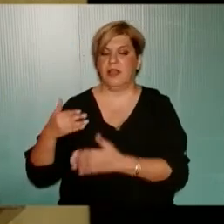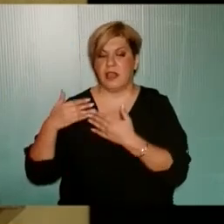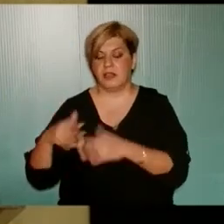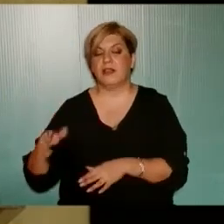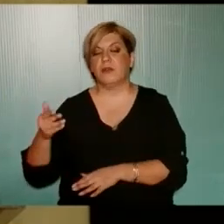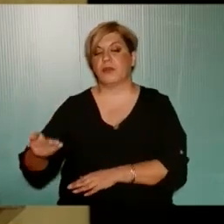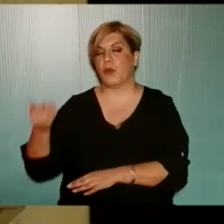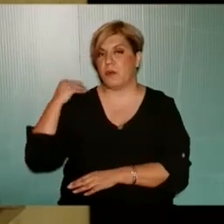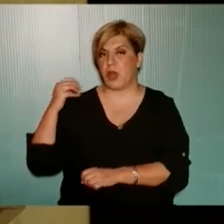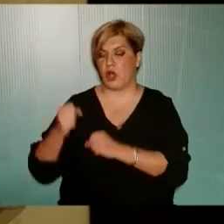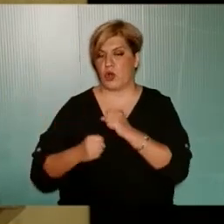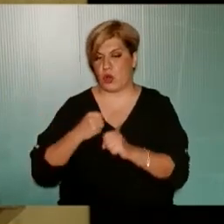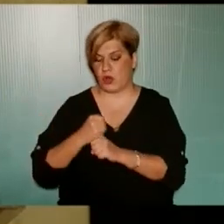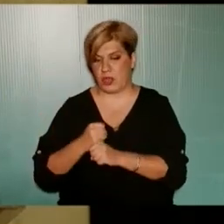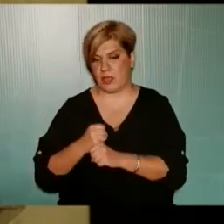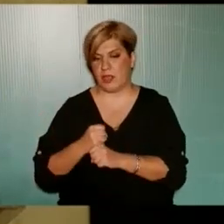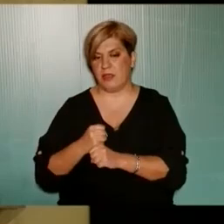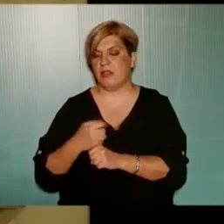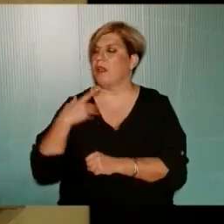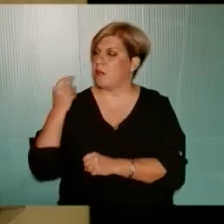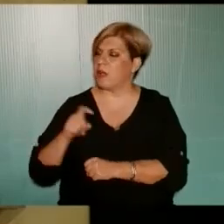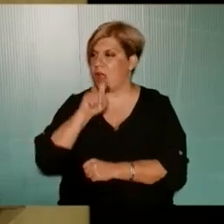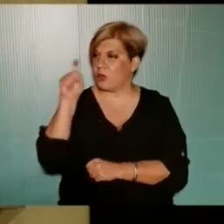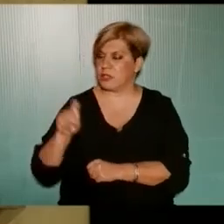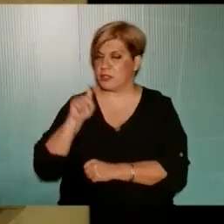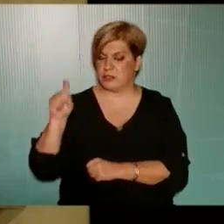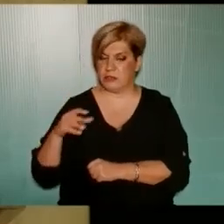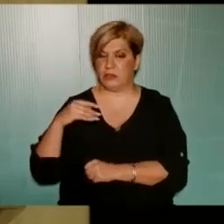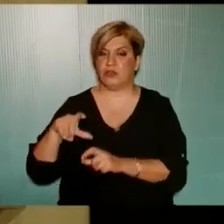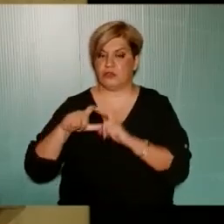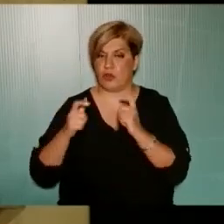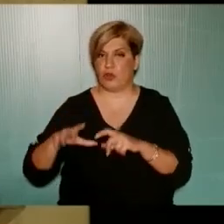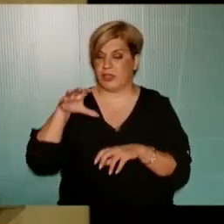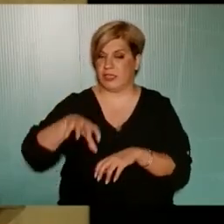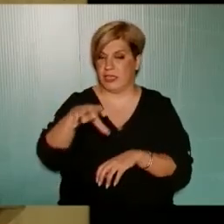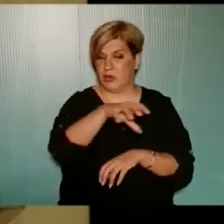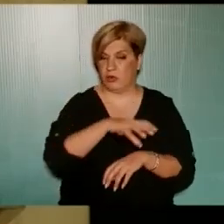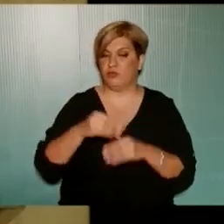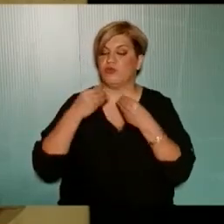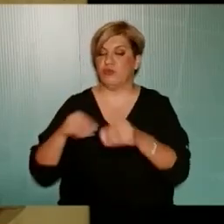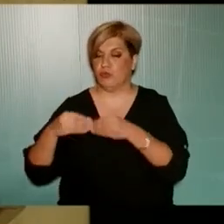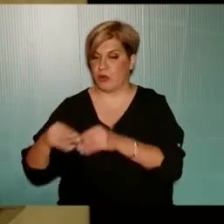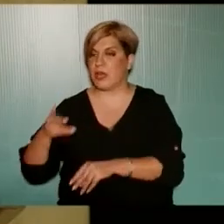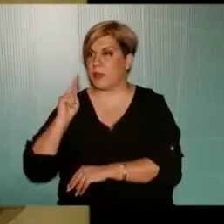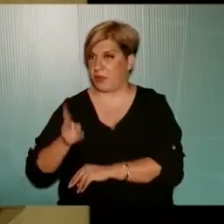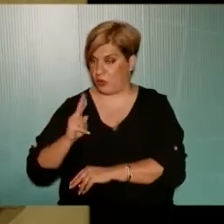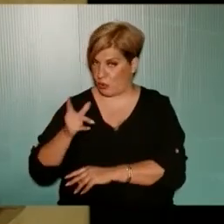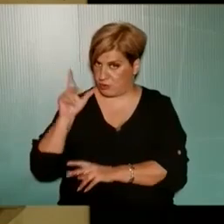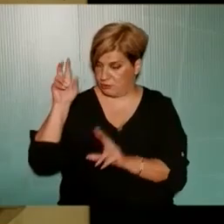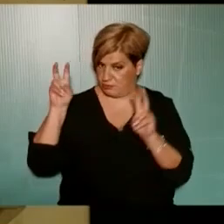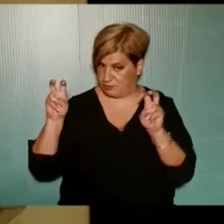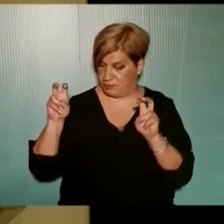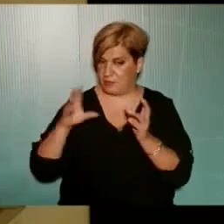Τα προηγούμενα χρόνια Εμείς θα κάνουμε και άλλες ερωτήσεις Να πάρουμε στοιχεία Και άλλων σχολικών κτίριων Λόγω ακαταλληλότητας και επικινδυνότητας